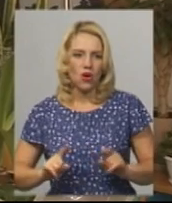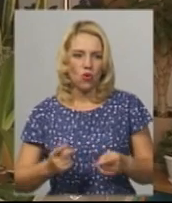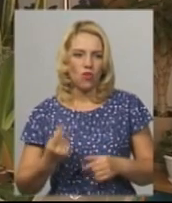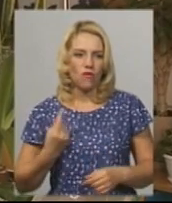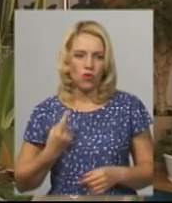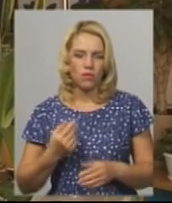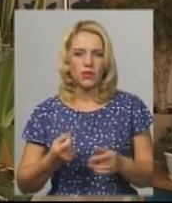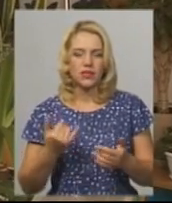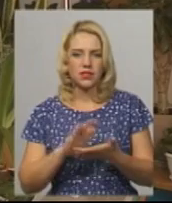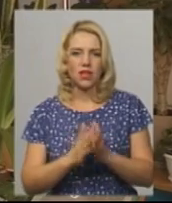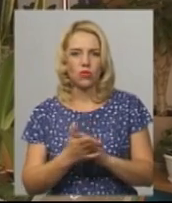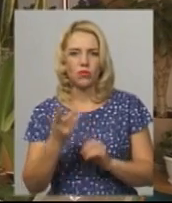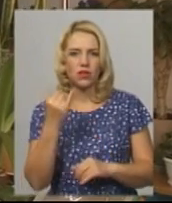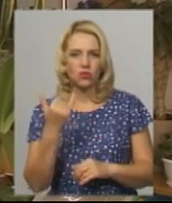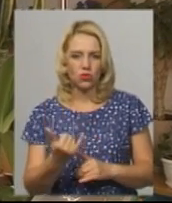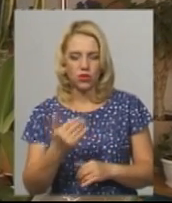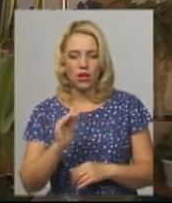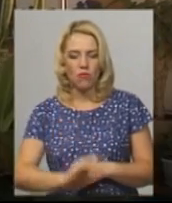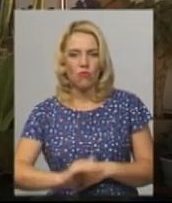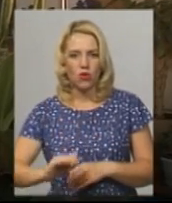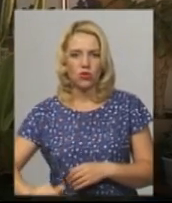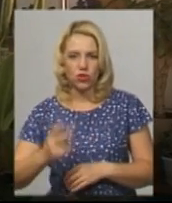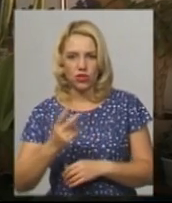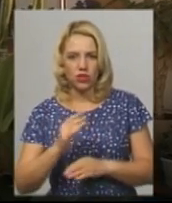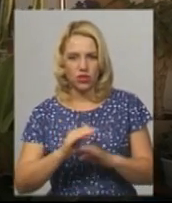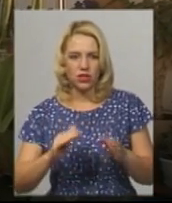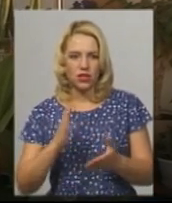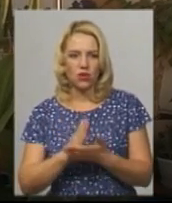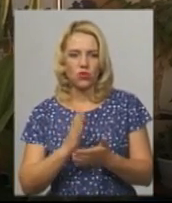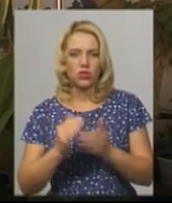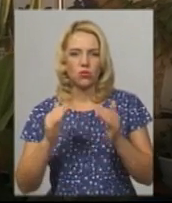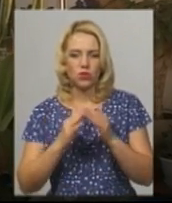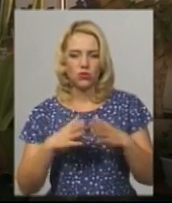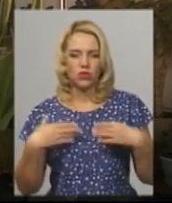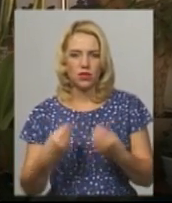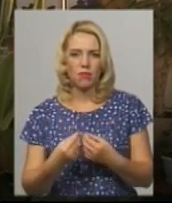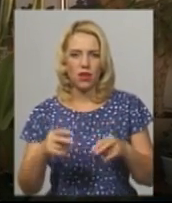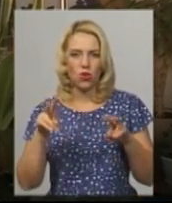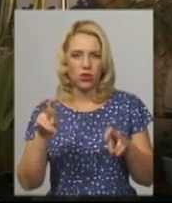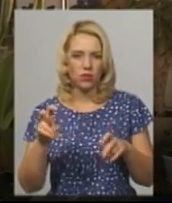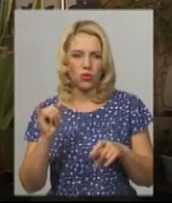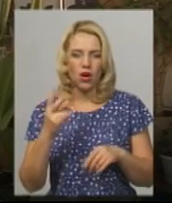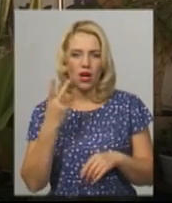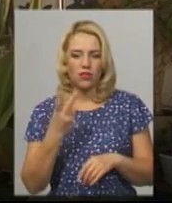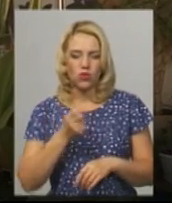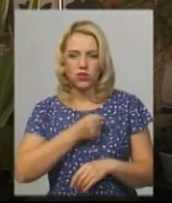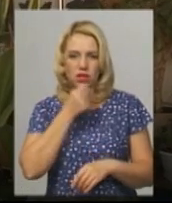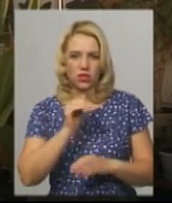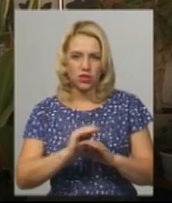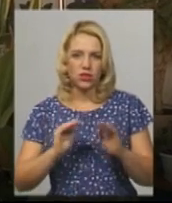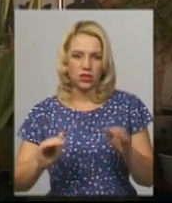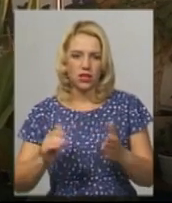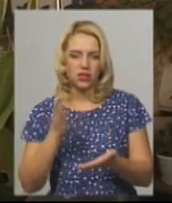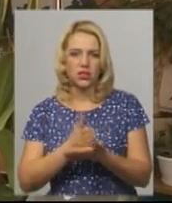Станом на сьогодні молодші діти знаходяться у будинку сімейного типу, двоє старших дітей